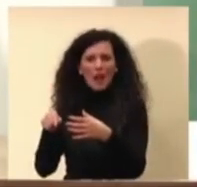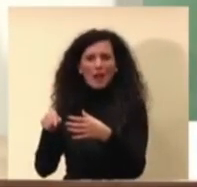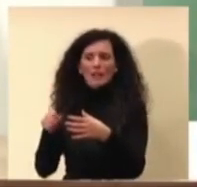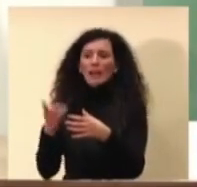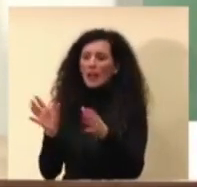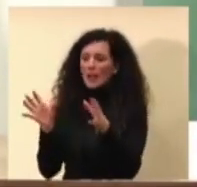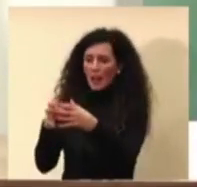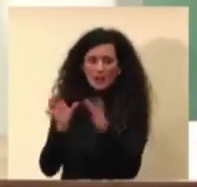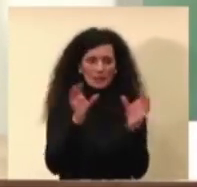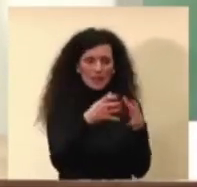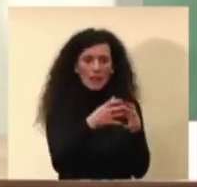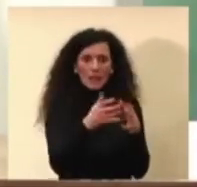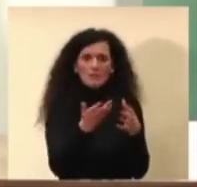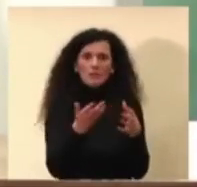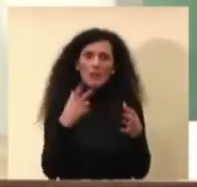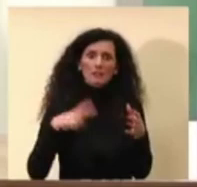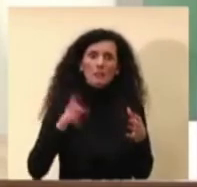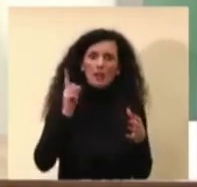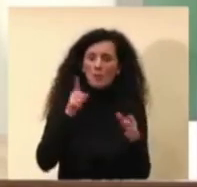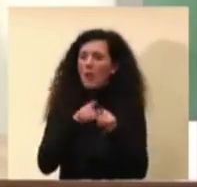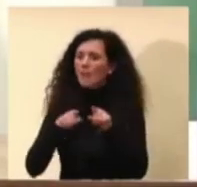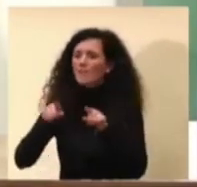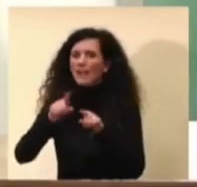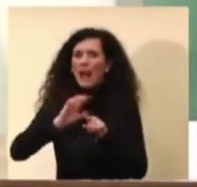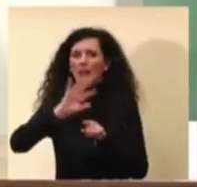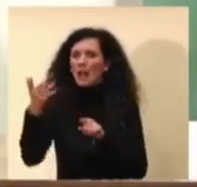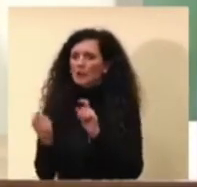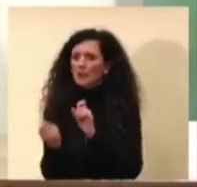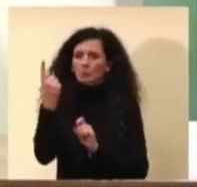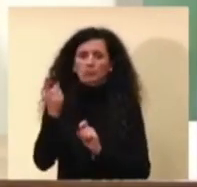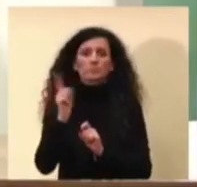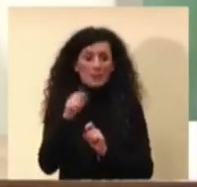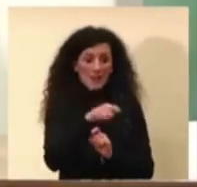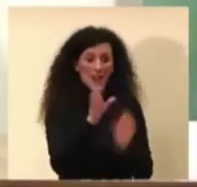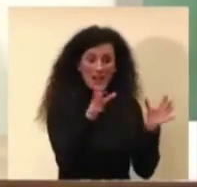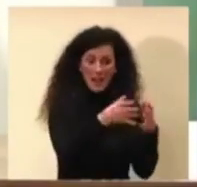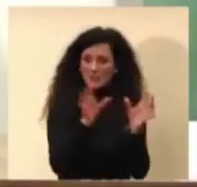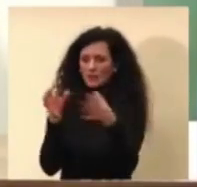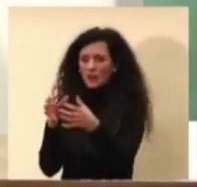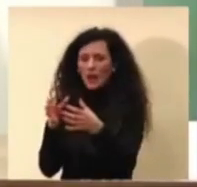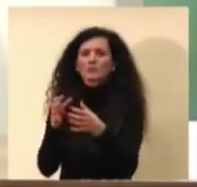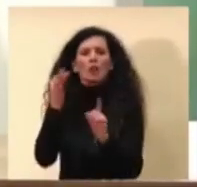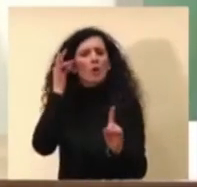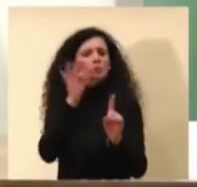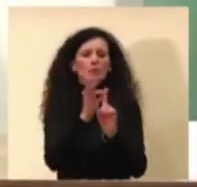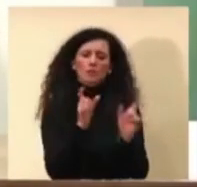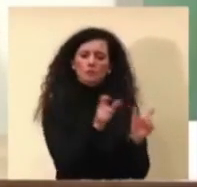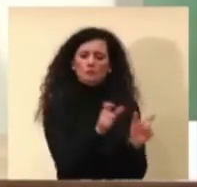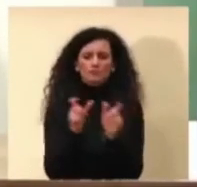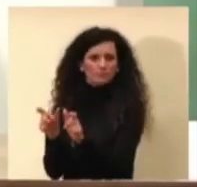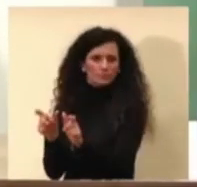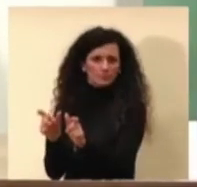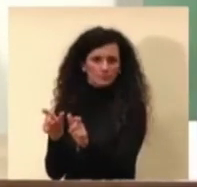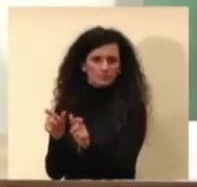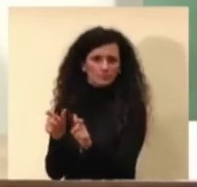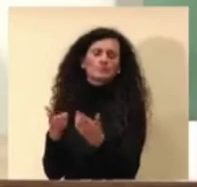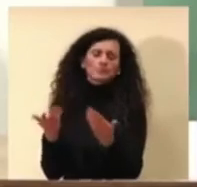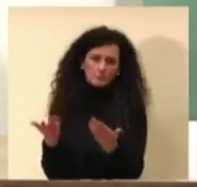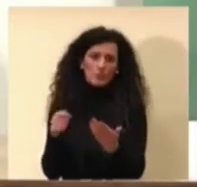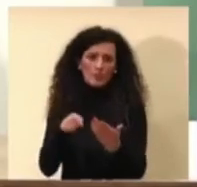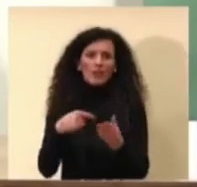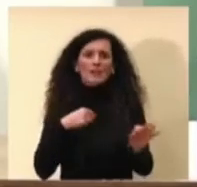varianti, interventi specifici che sono però a quel punto, soprattutto mirati al contenimento. E che, peraltro, è una